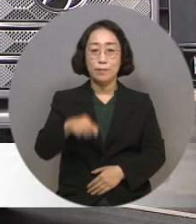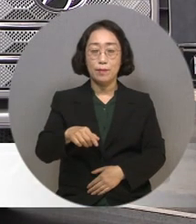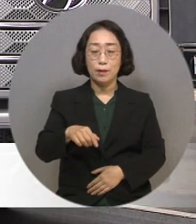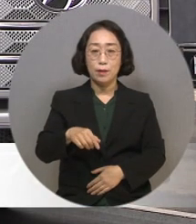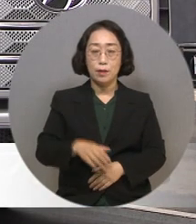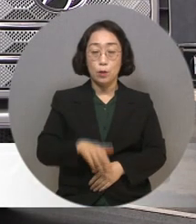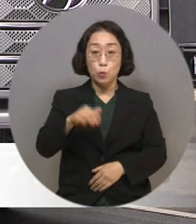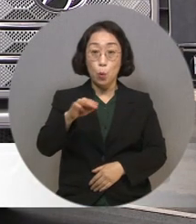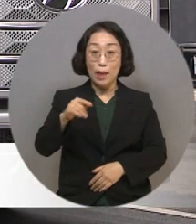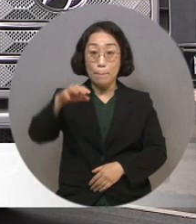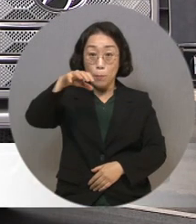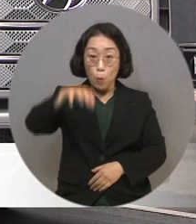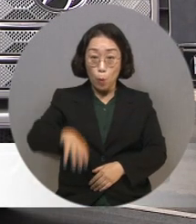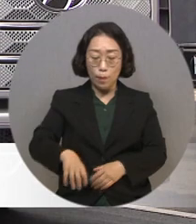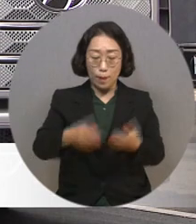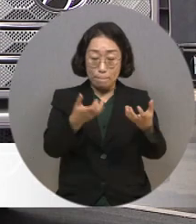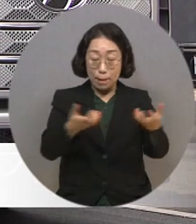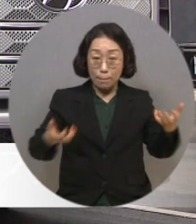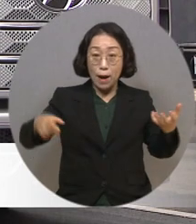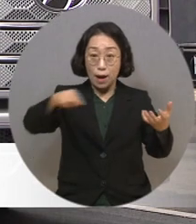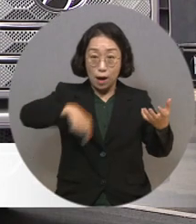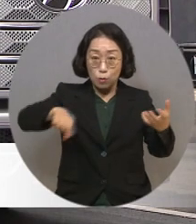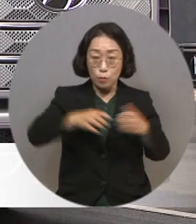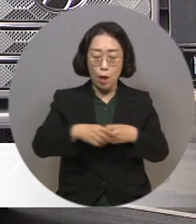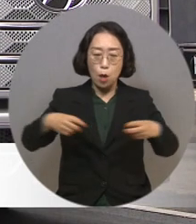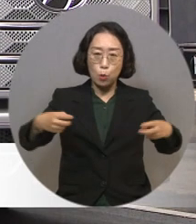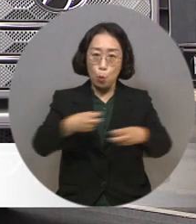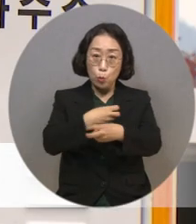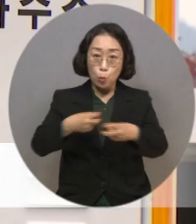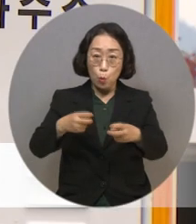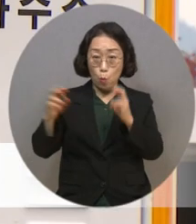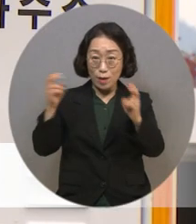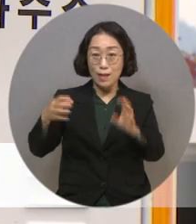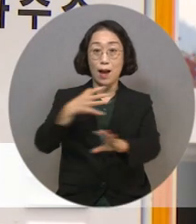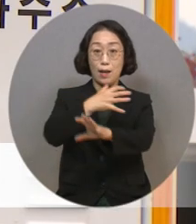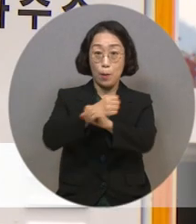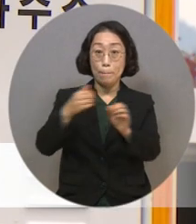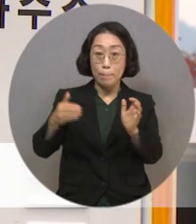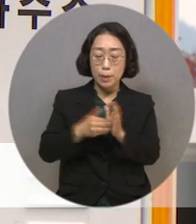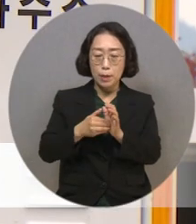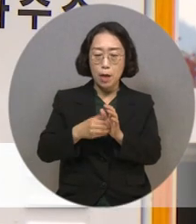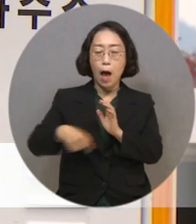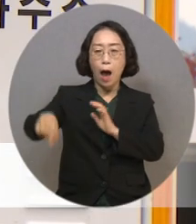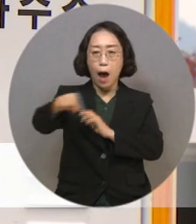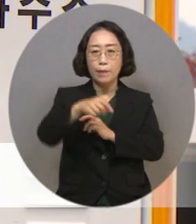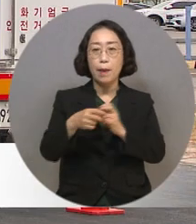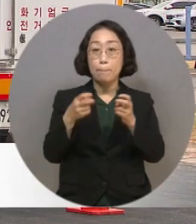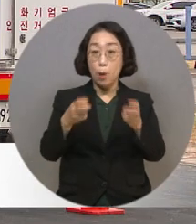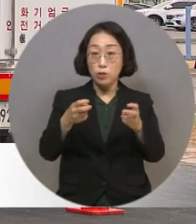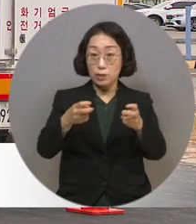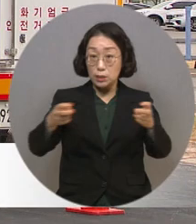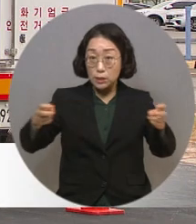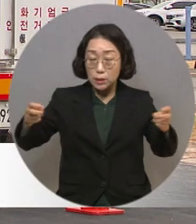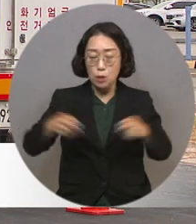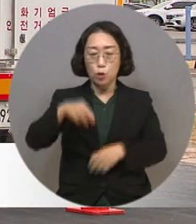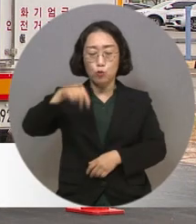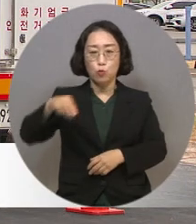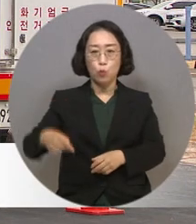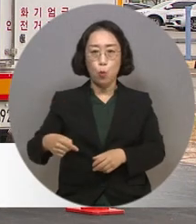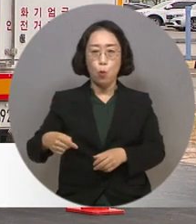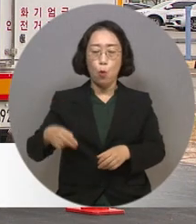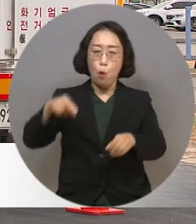초남 산단에 위치한 충전소는 광양교통과 협약을 맺어 광양 시내로 운행하는 버스에 수소연료를